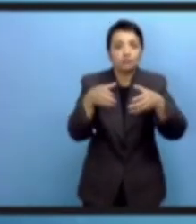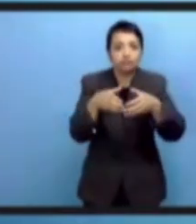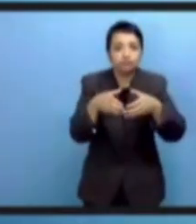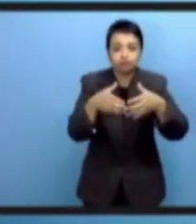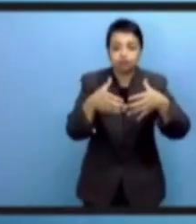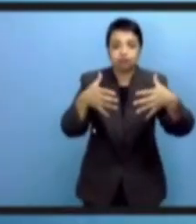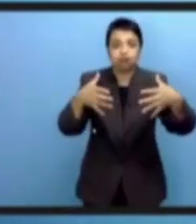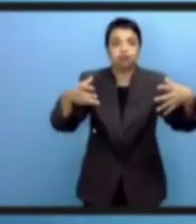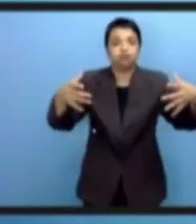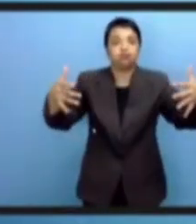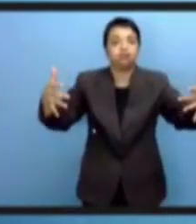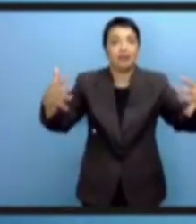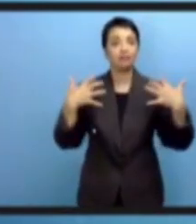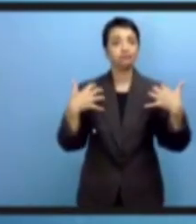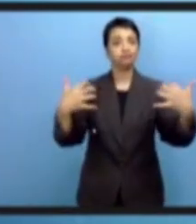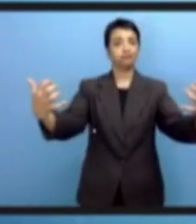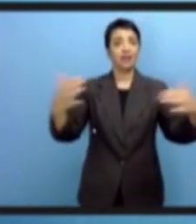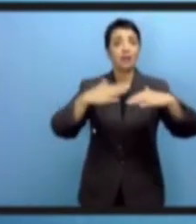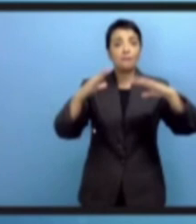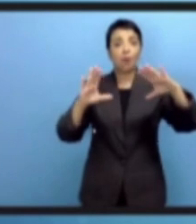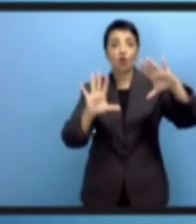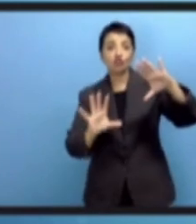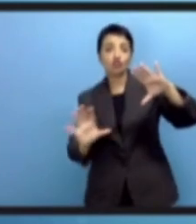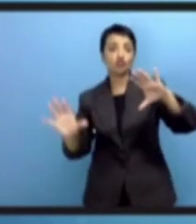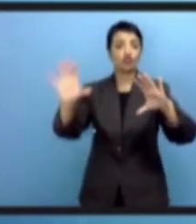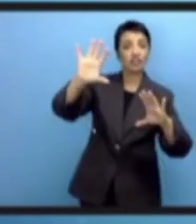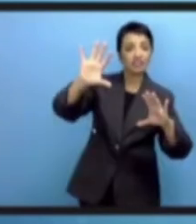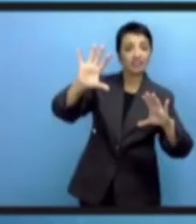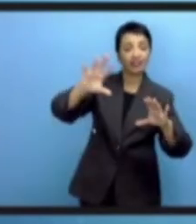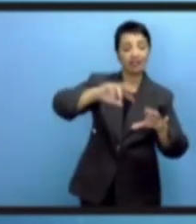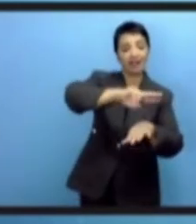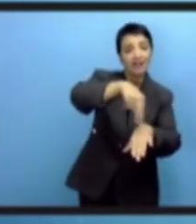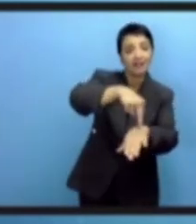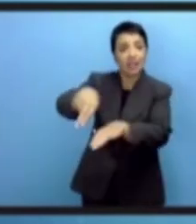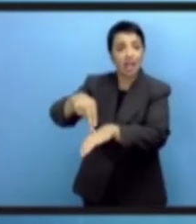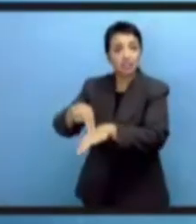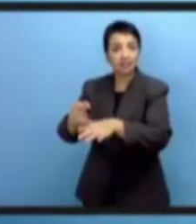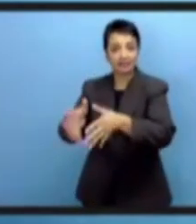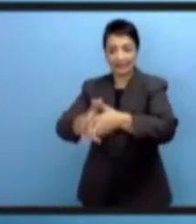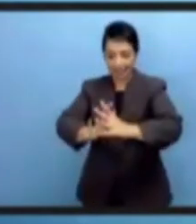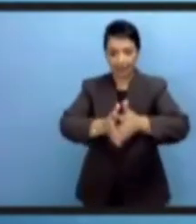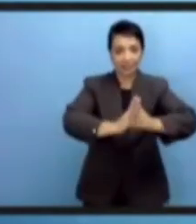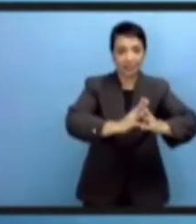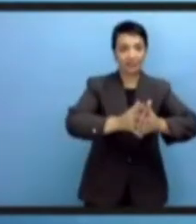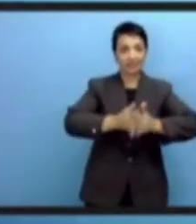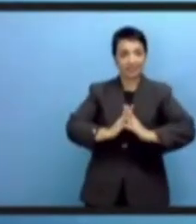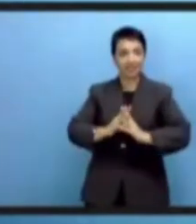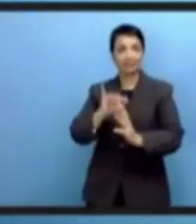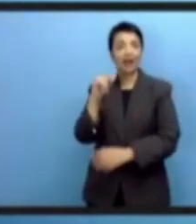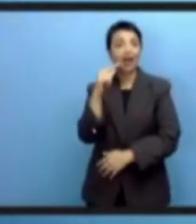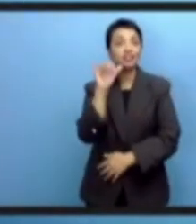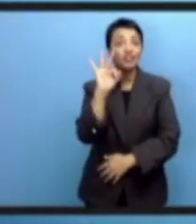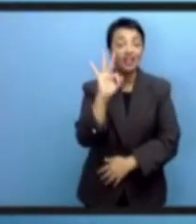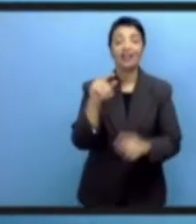форум сегодня снова вернулся на Африканский континент. Это великолепно для роста нашего сообщества.